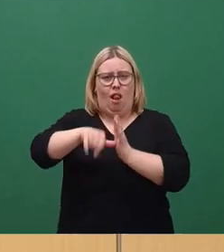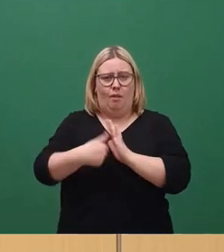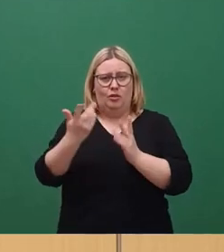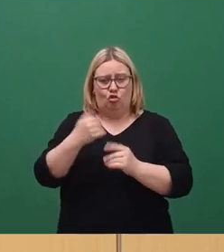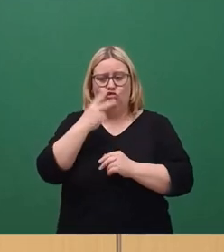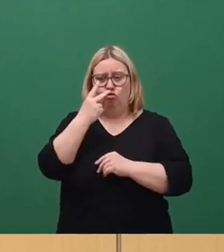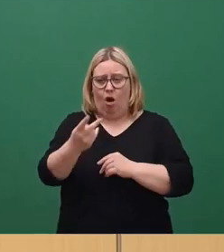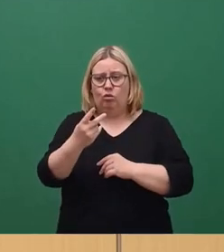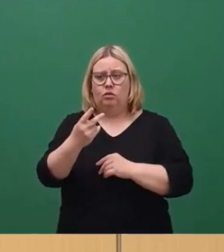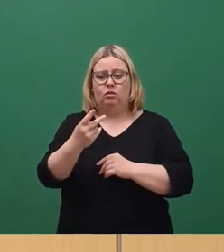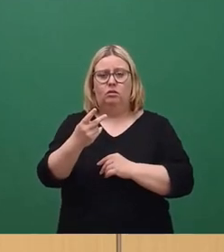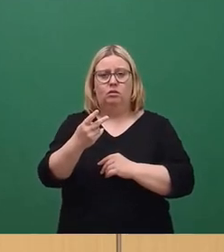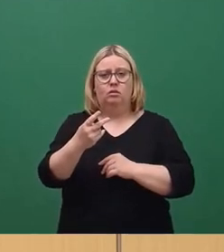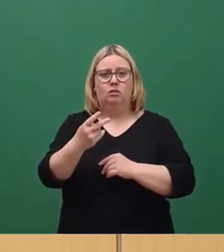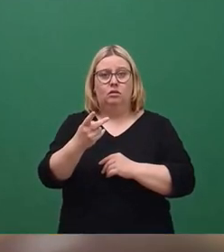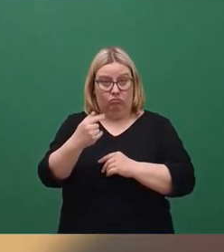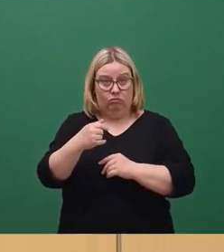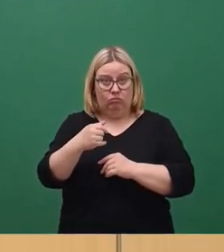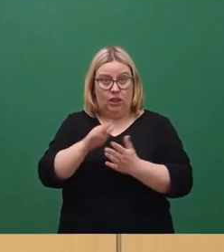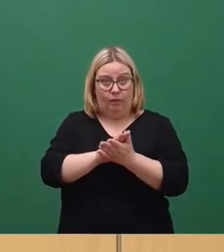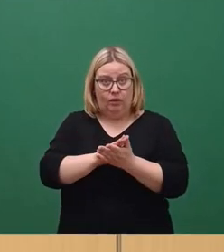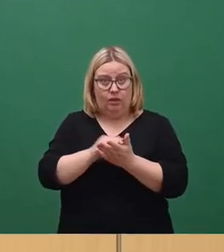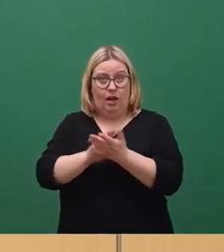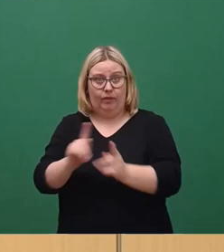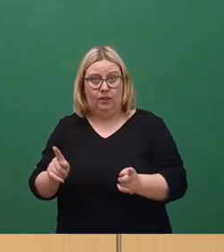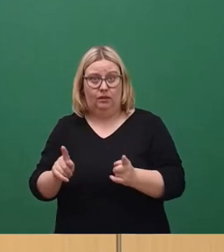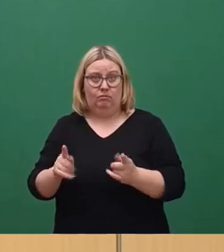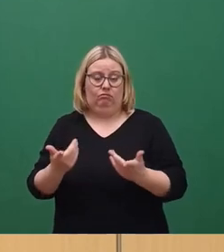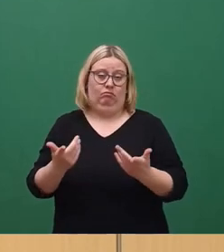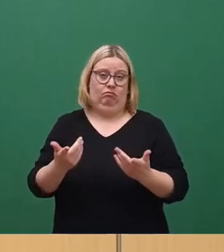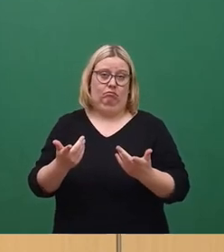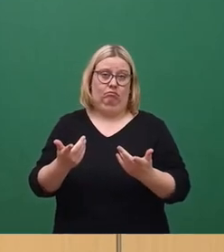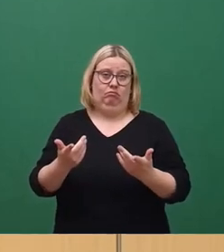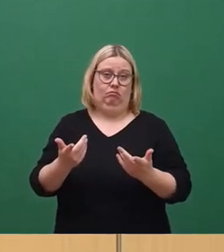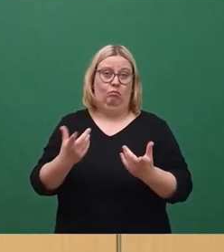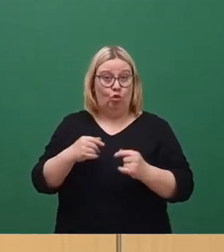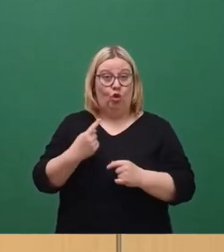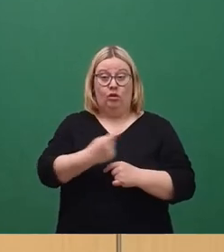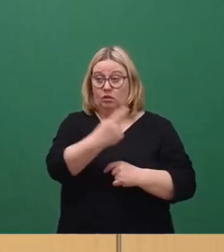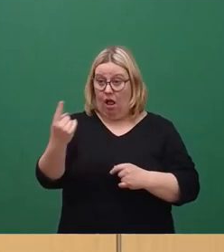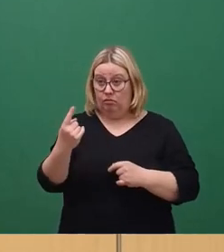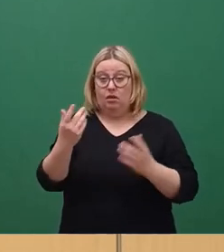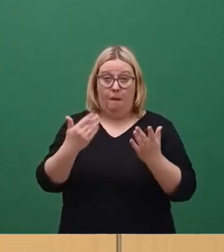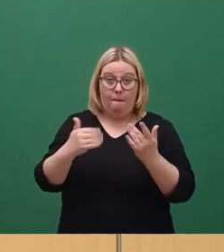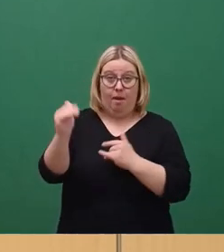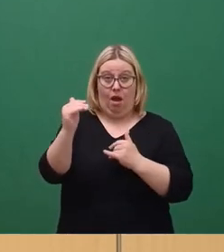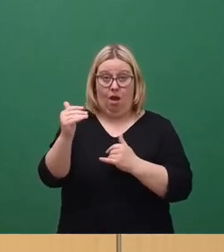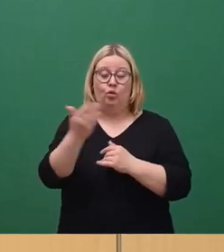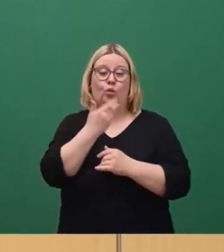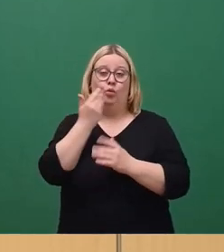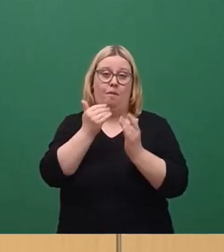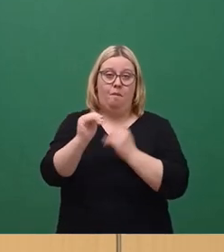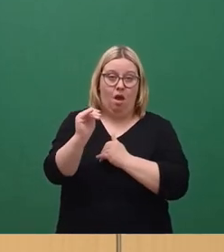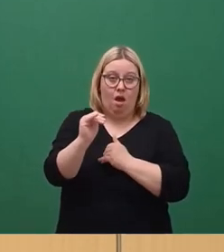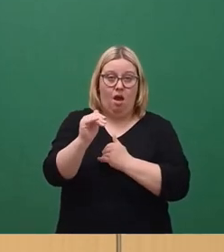gucken, hat das funktioniert? Ist der Nutzerinnenkreis wirklich erweitert worden? Funktioniert